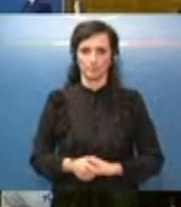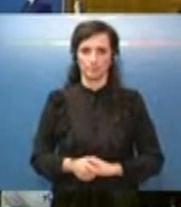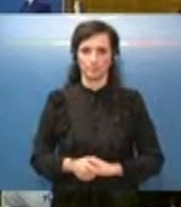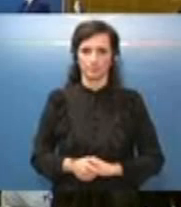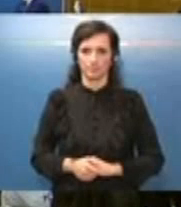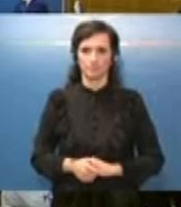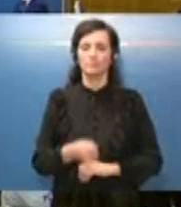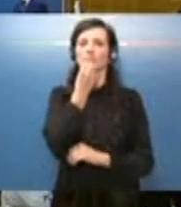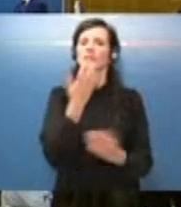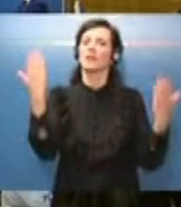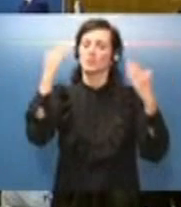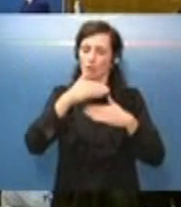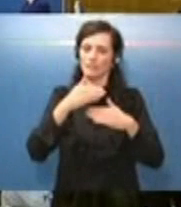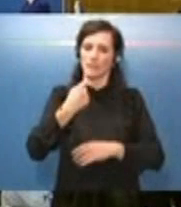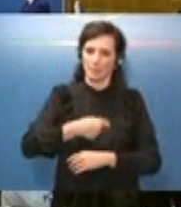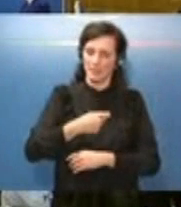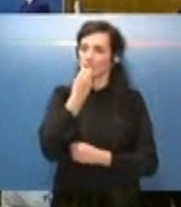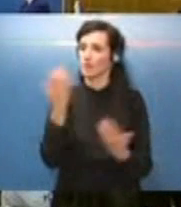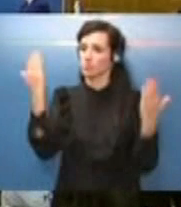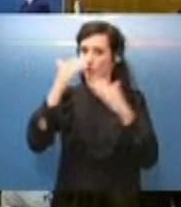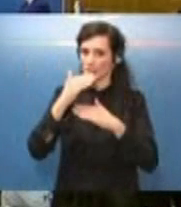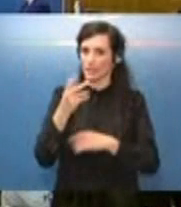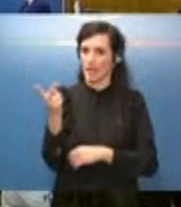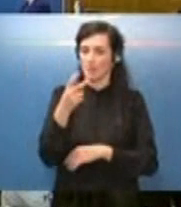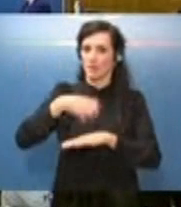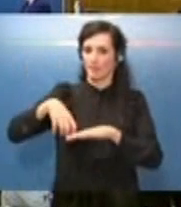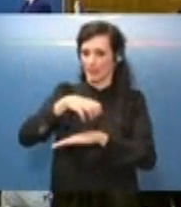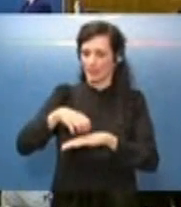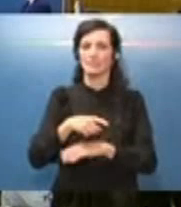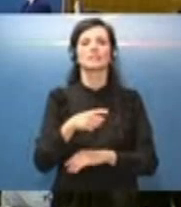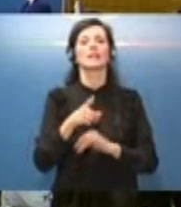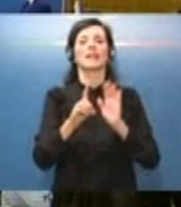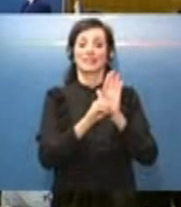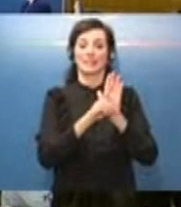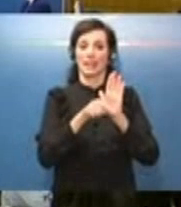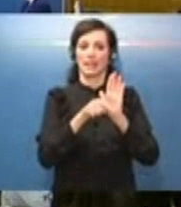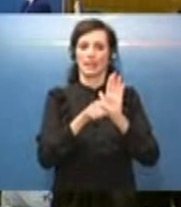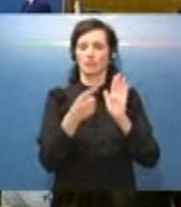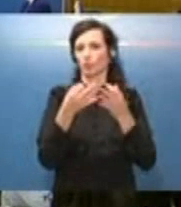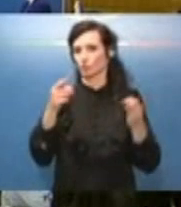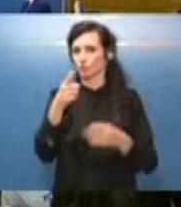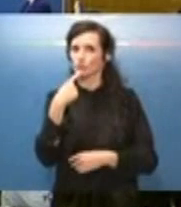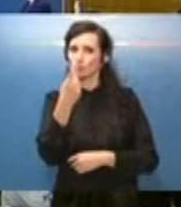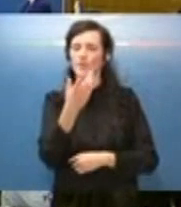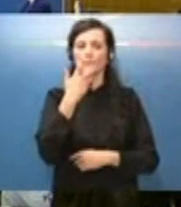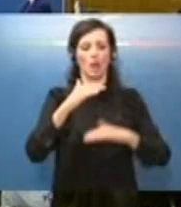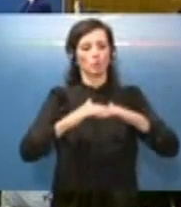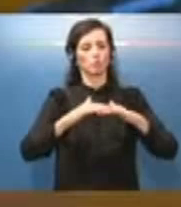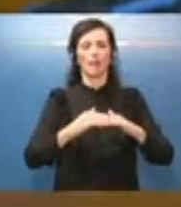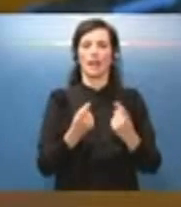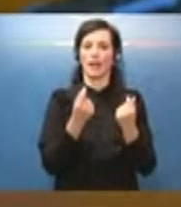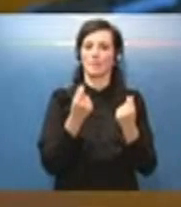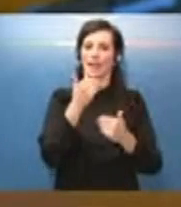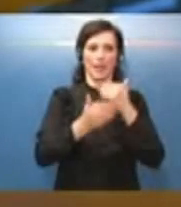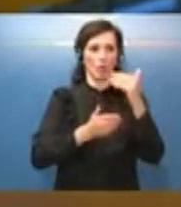Buonasera Presidente buonasera Ministri con questo decreto ovviamente come ha ricordato anche lei si vuole anche tutelare l'economia e dare sostegno alla